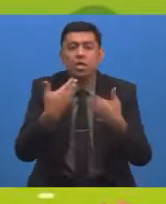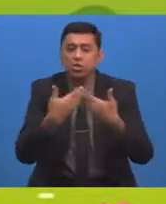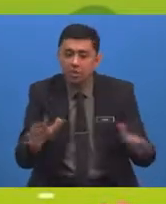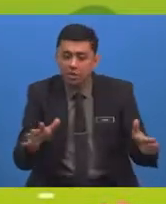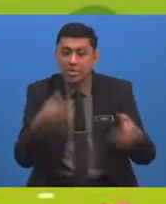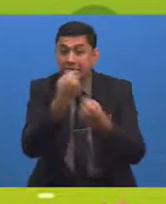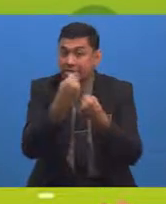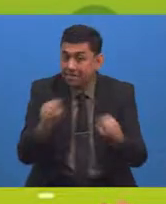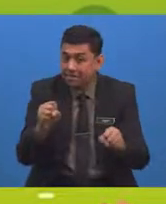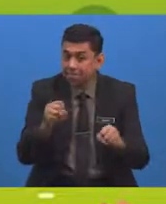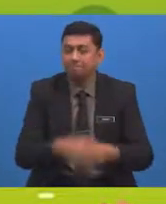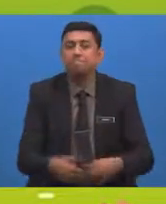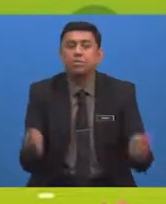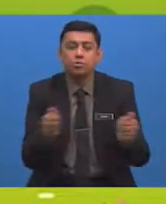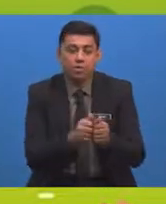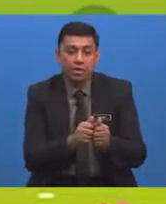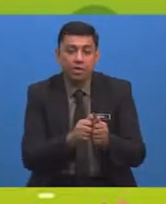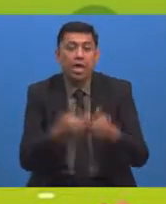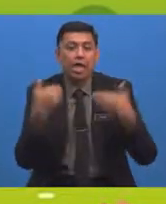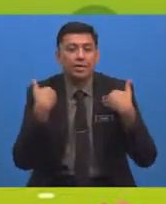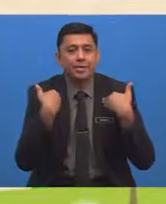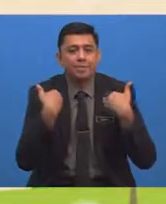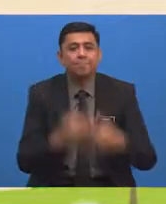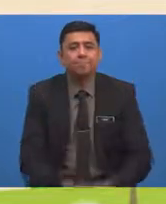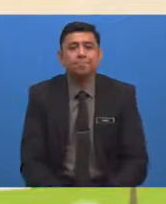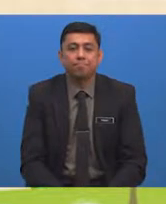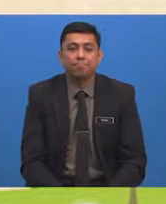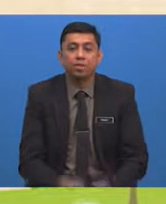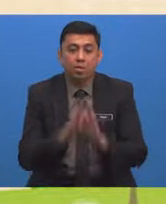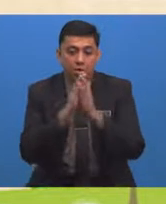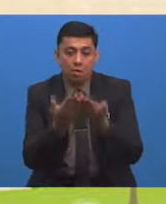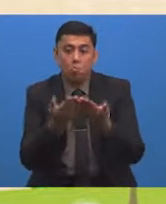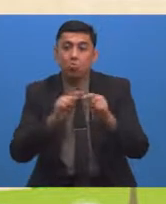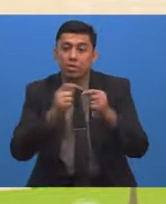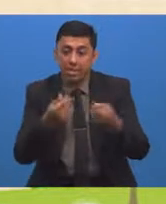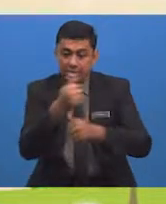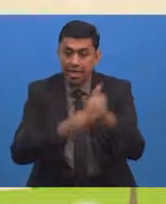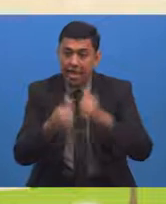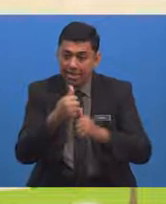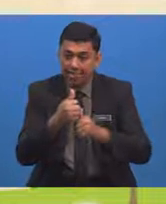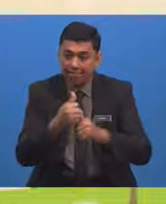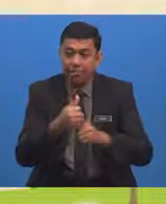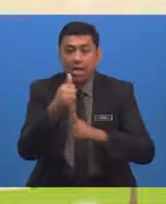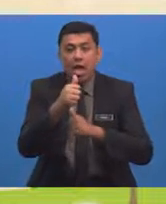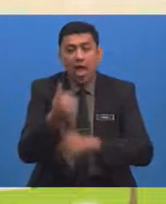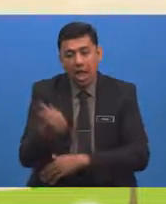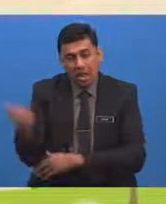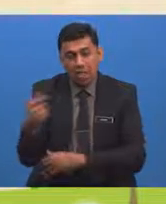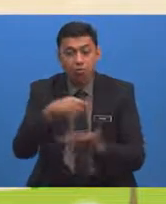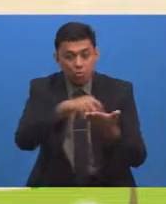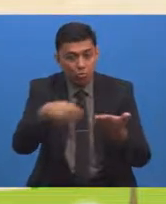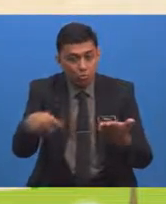bersedia dengan mempunyai Buku teks sains, alat tulis